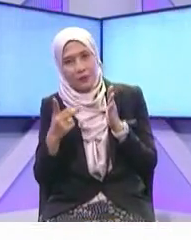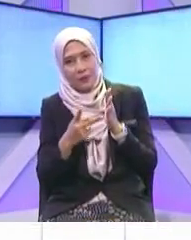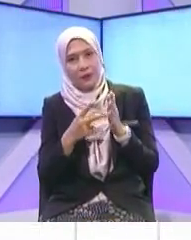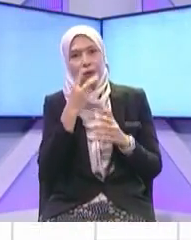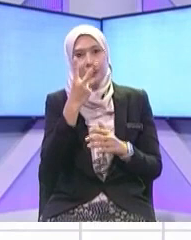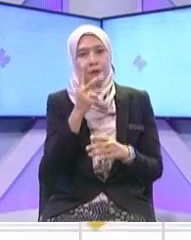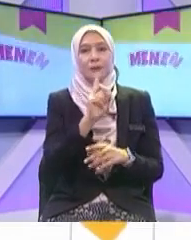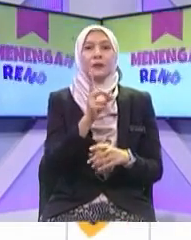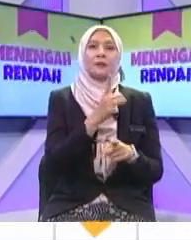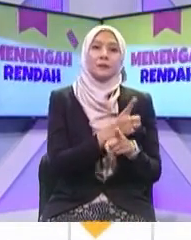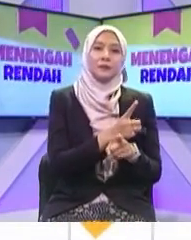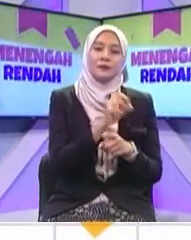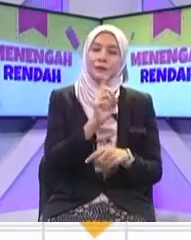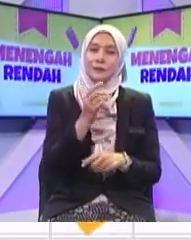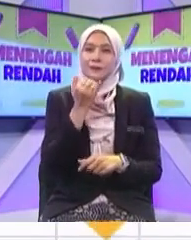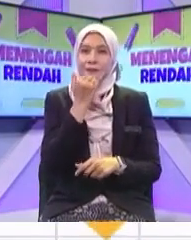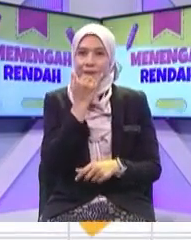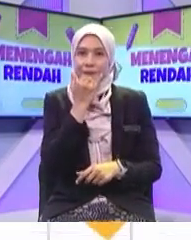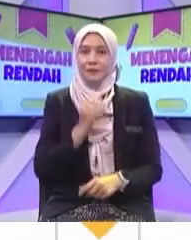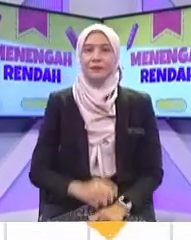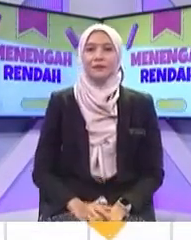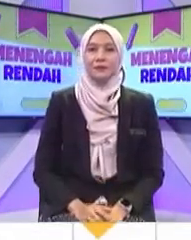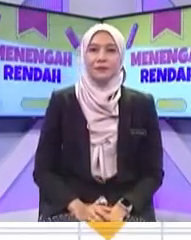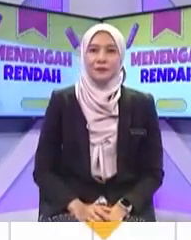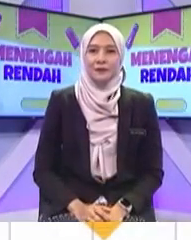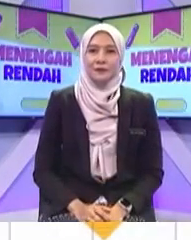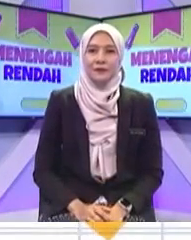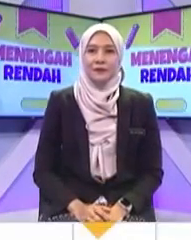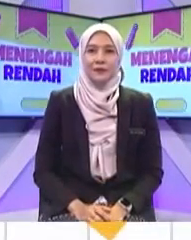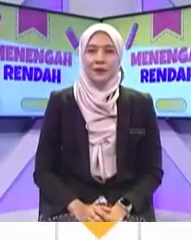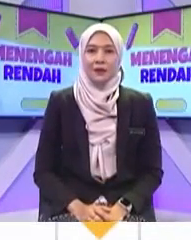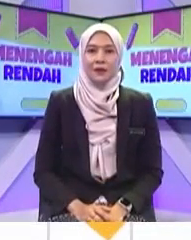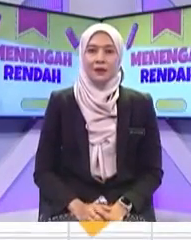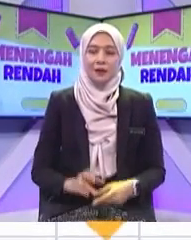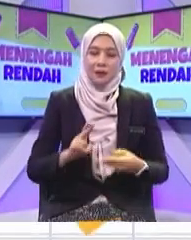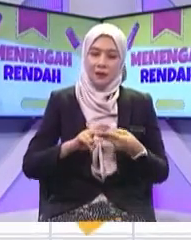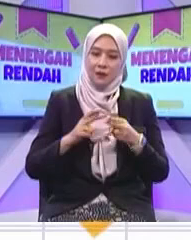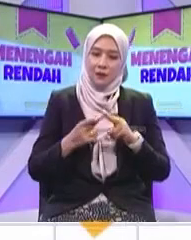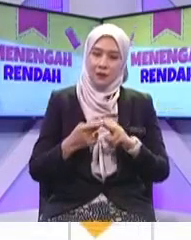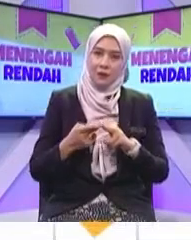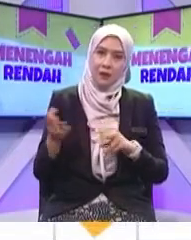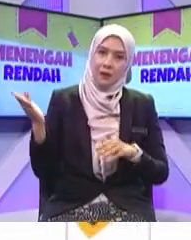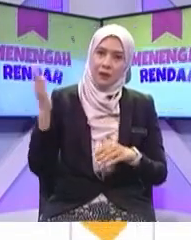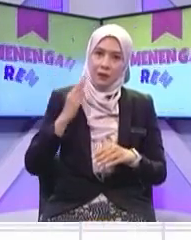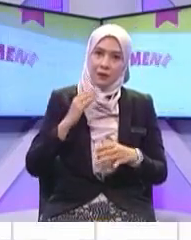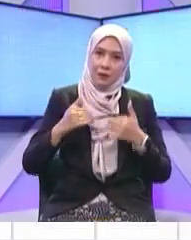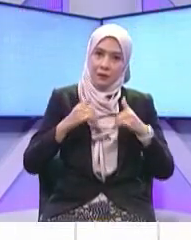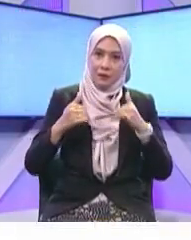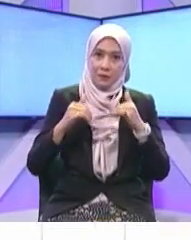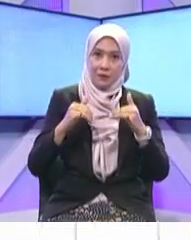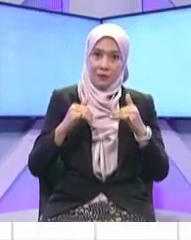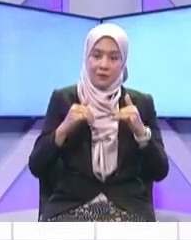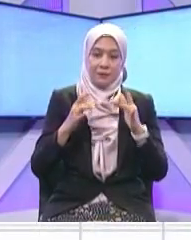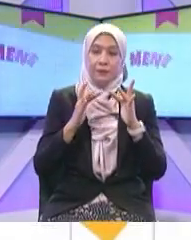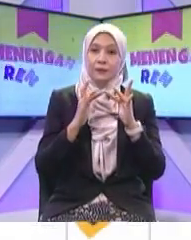jawab yang nombor 2 kita bagi Fahim yang jawab yang nombor 2 rakan anda mengajak anda bermain permainan video secara dalam talian